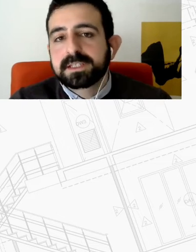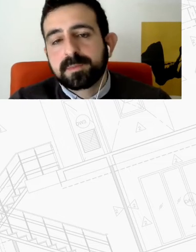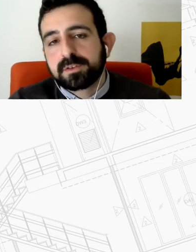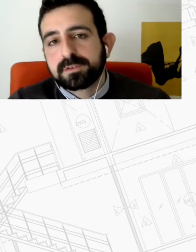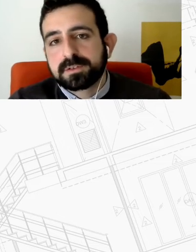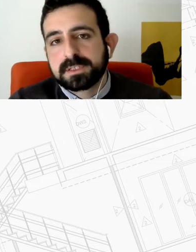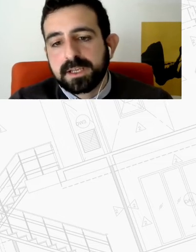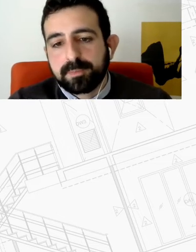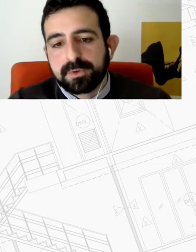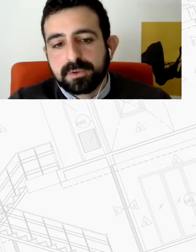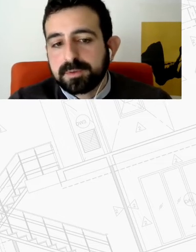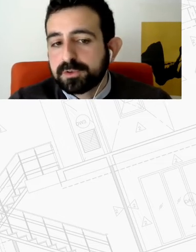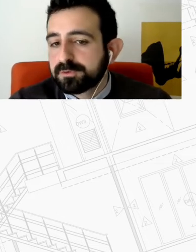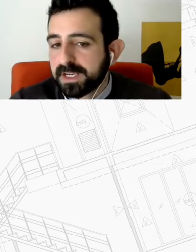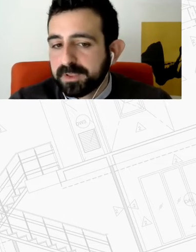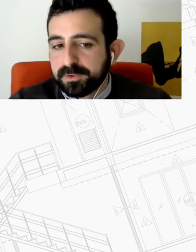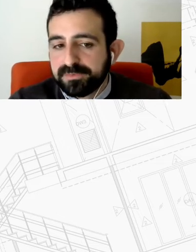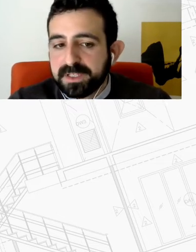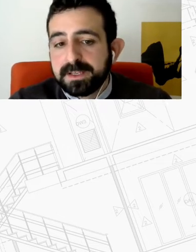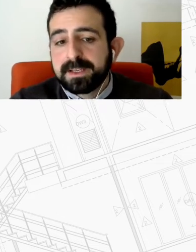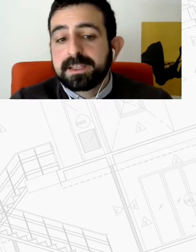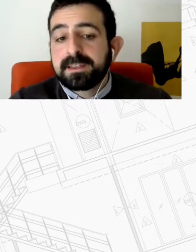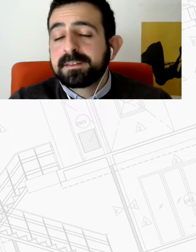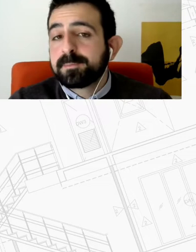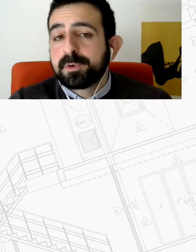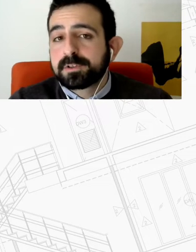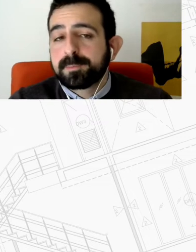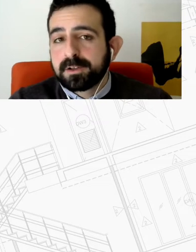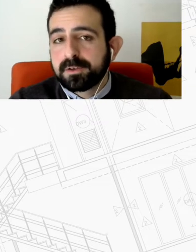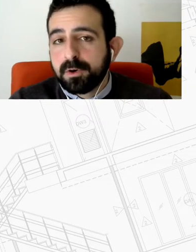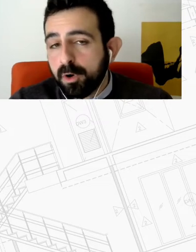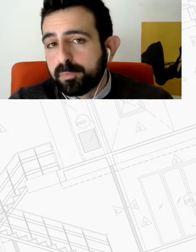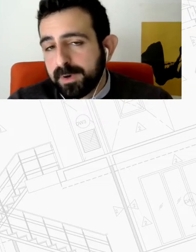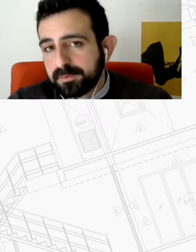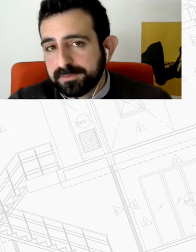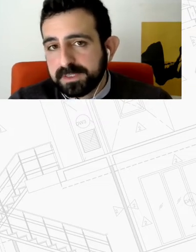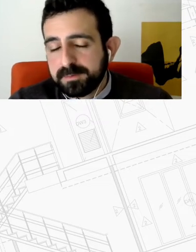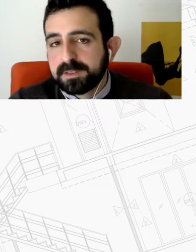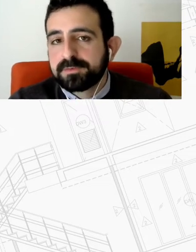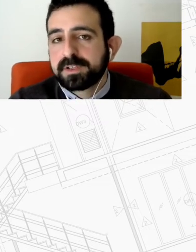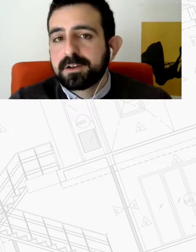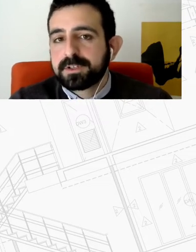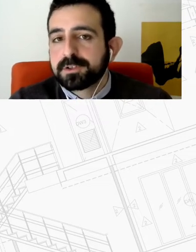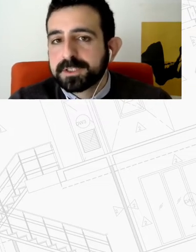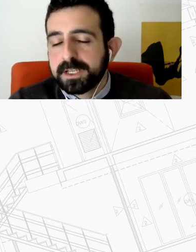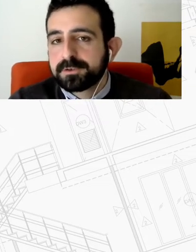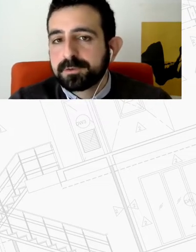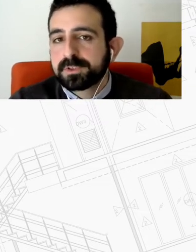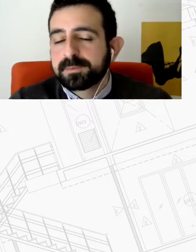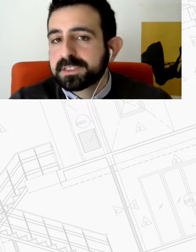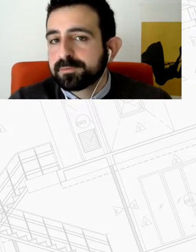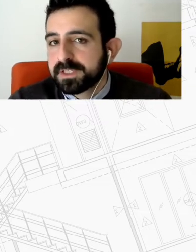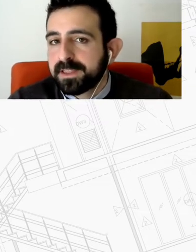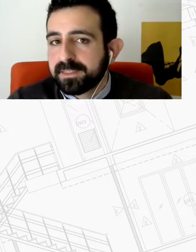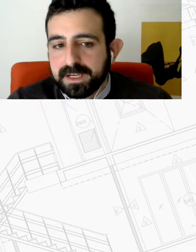επιδότηση ή χρηματοδότηση από το δημόσιο με κάποια μορφή ή διπώρει των παρόχων όπου υπάρχουν αυτοί με τη μορφή χάζουνα socializations